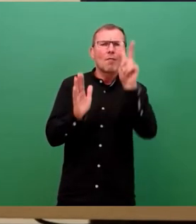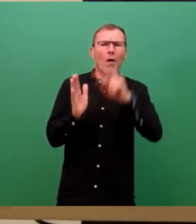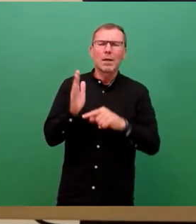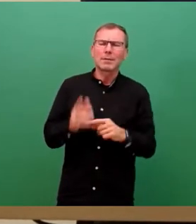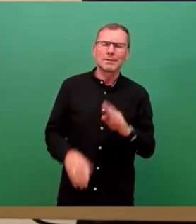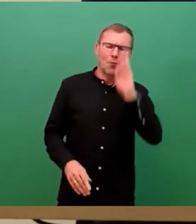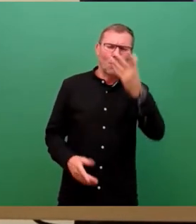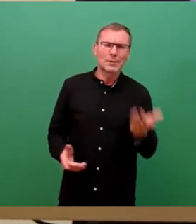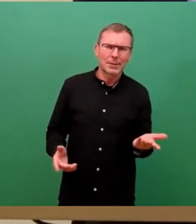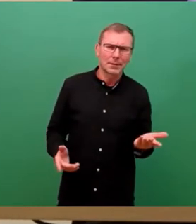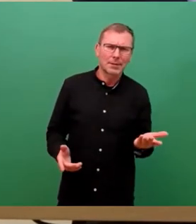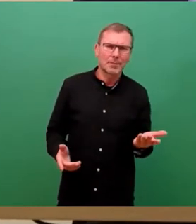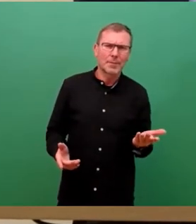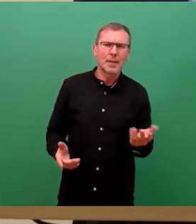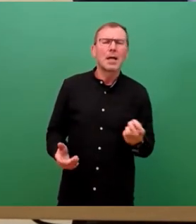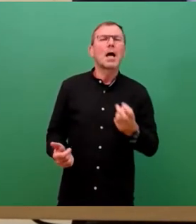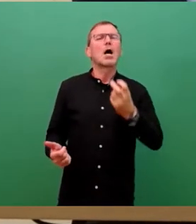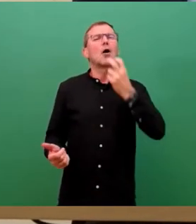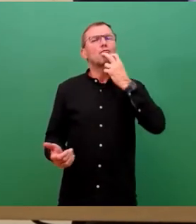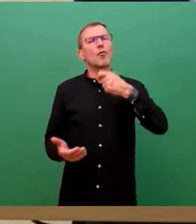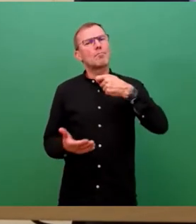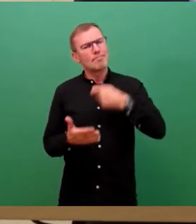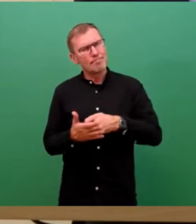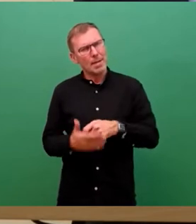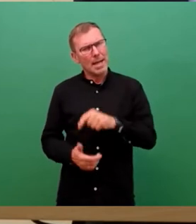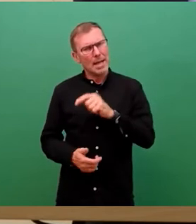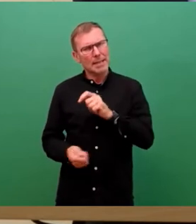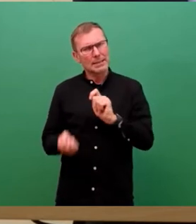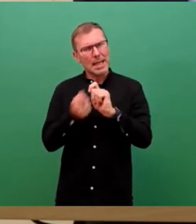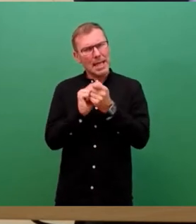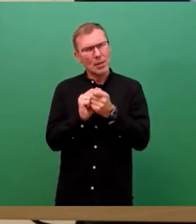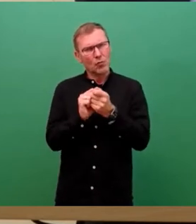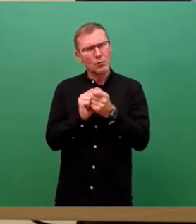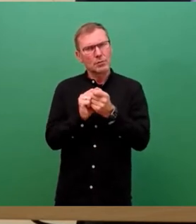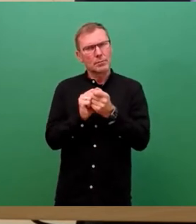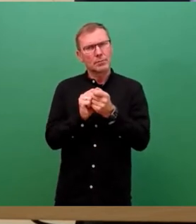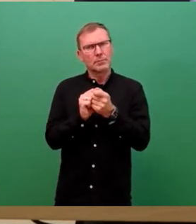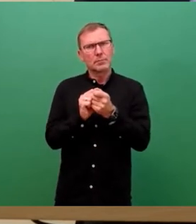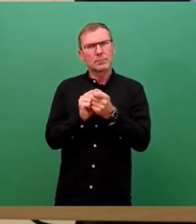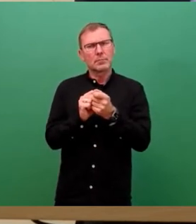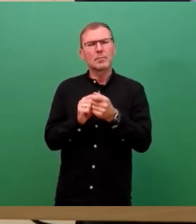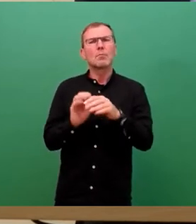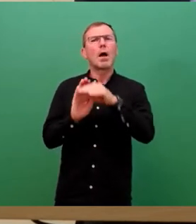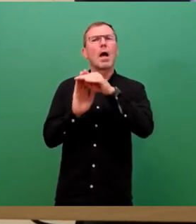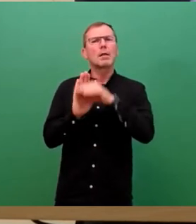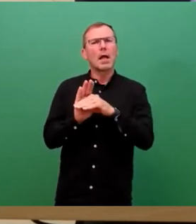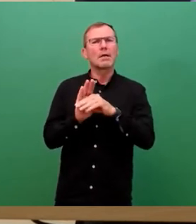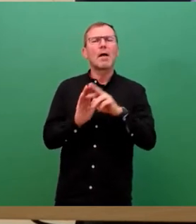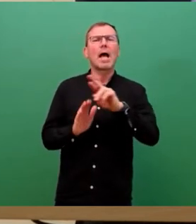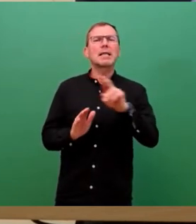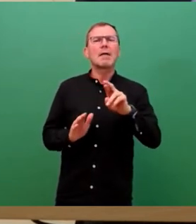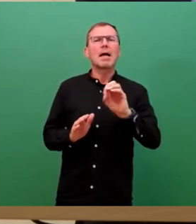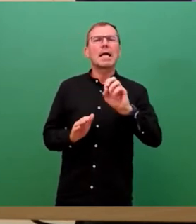Es hat Strompreisänderungen im Tarif Drehwerk Enso zum 1